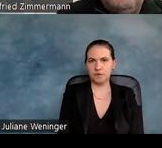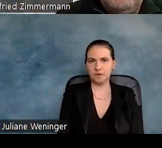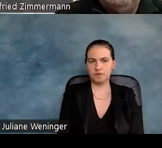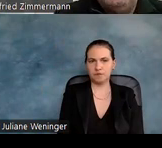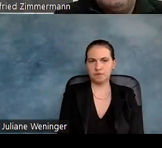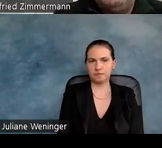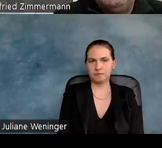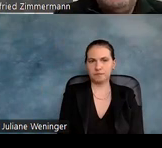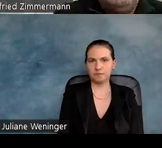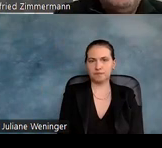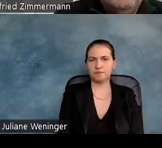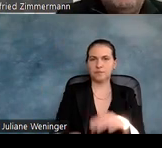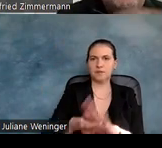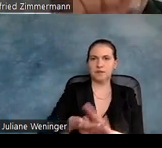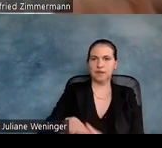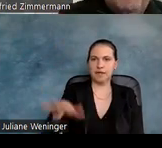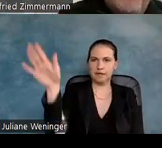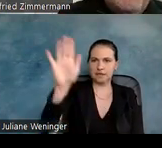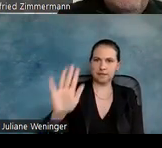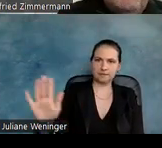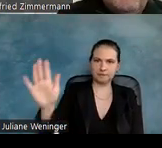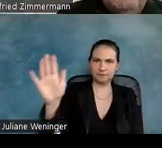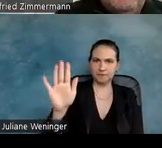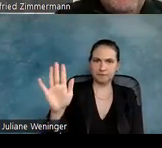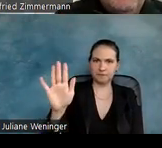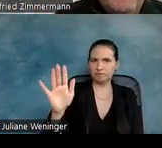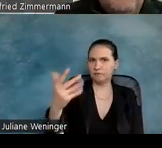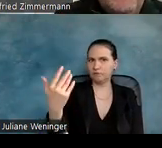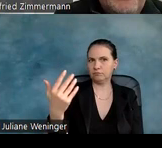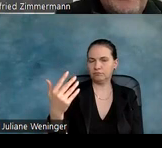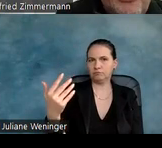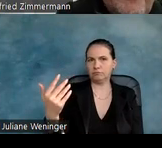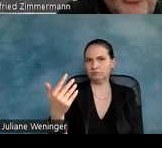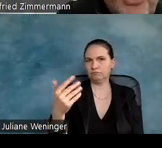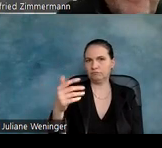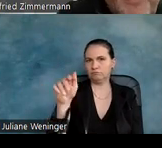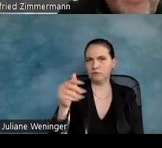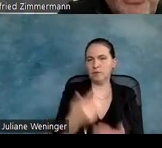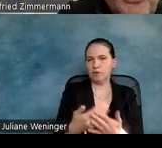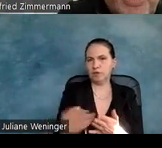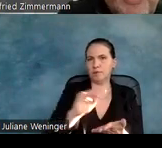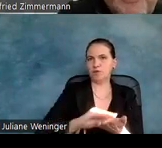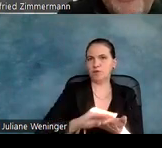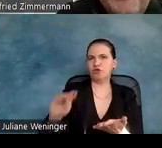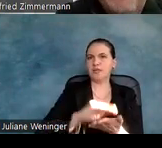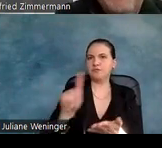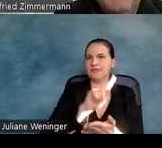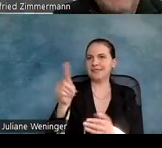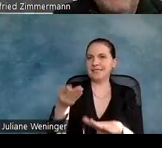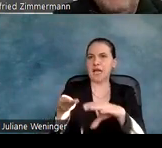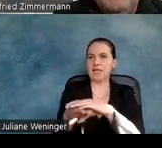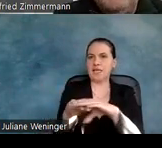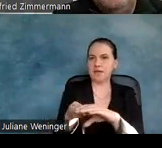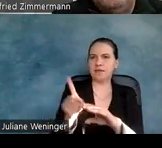Und auf der rechten Seite, also wenn man auf eine von denen, also hier habe ich auf Schrift, ist nicht eingebettet,